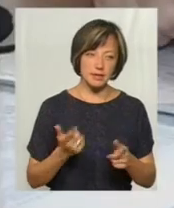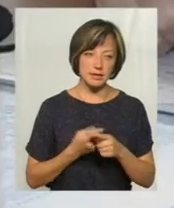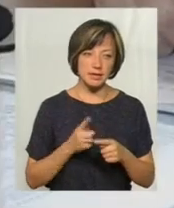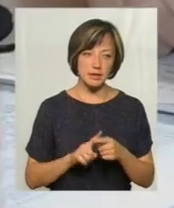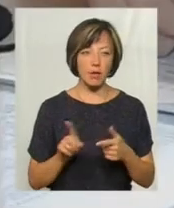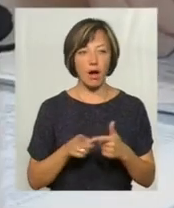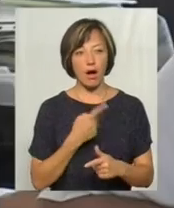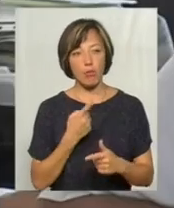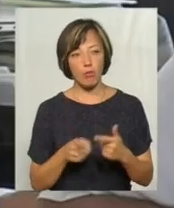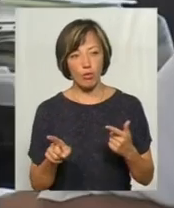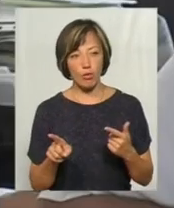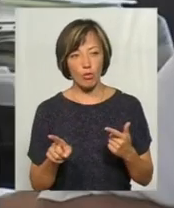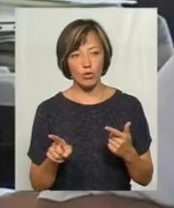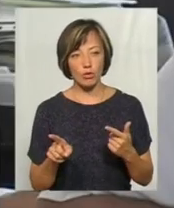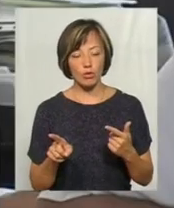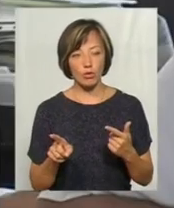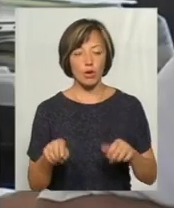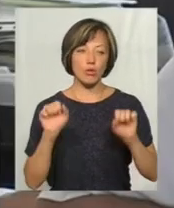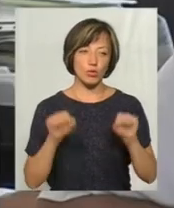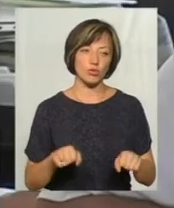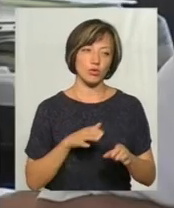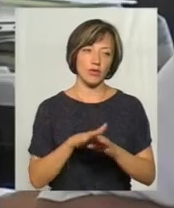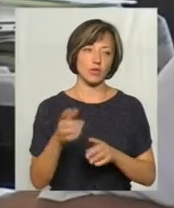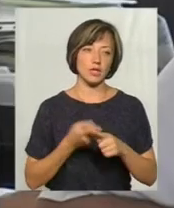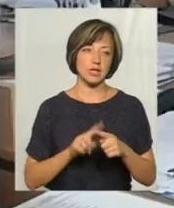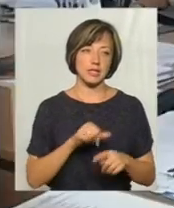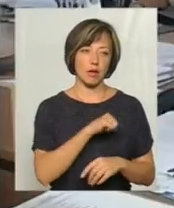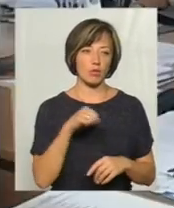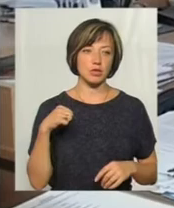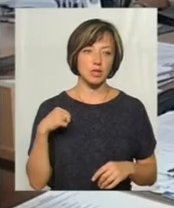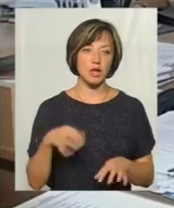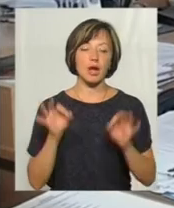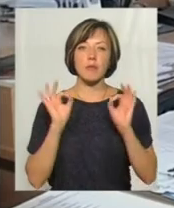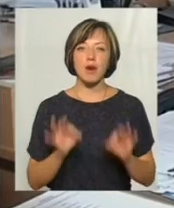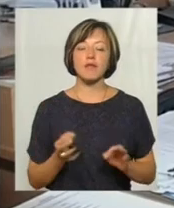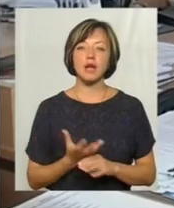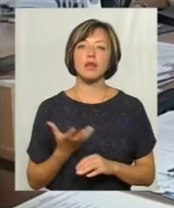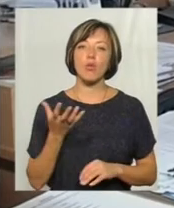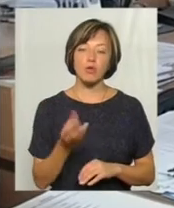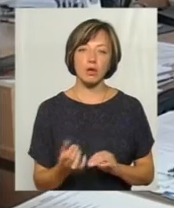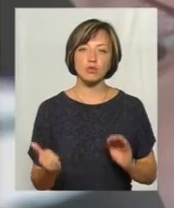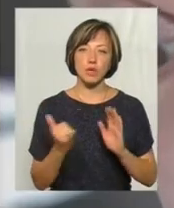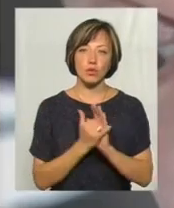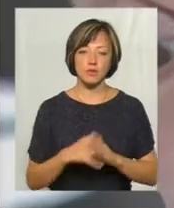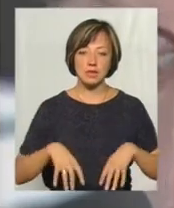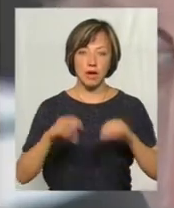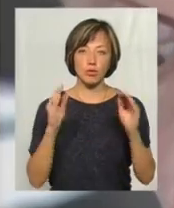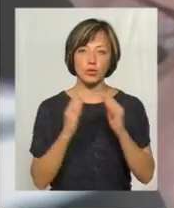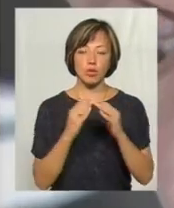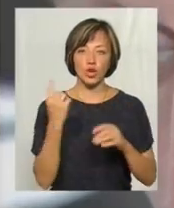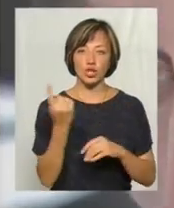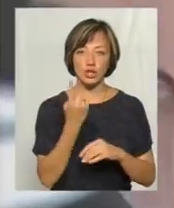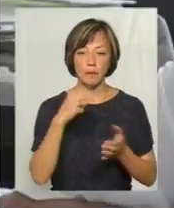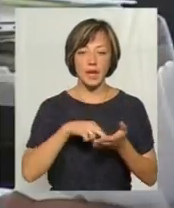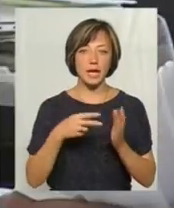або що вони можуть виконати ці роботи самостійно. Щоправда, на оплату за встановлення загальнобудинкового лічильника